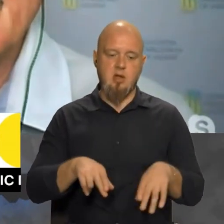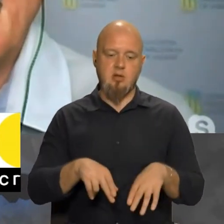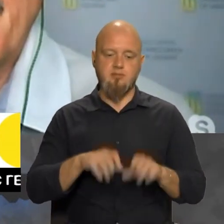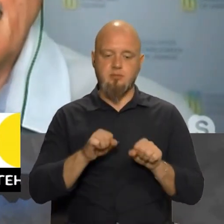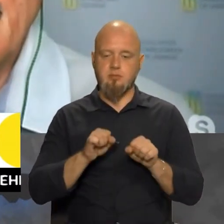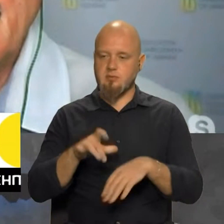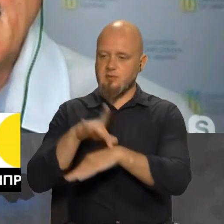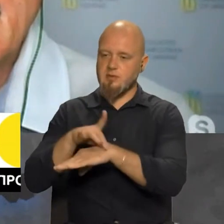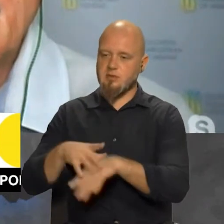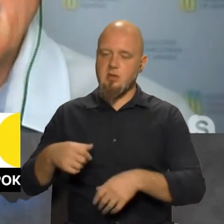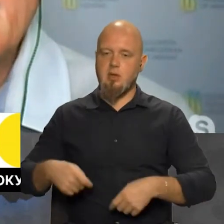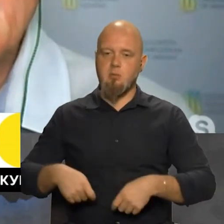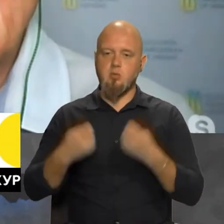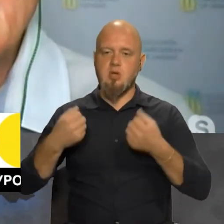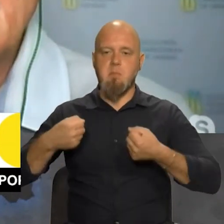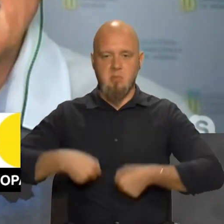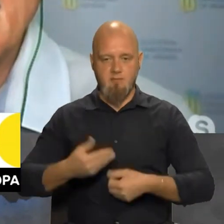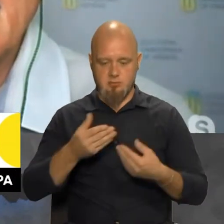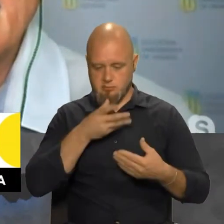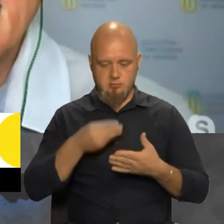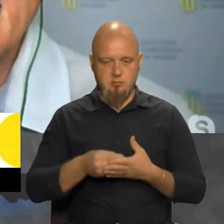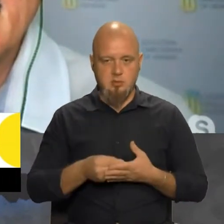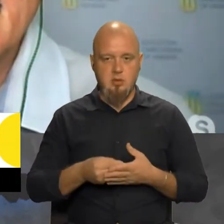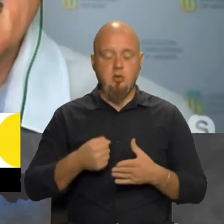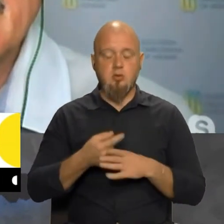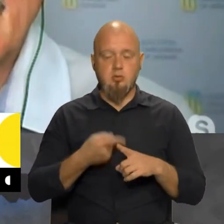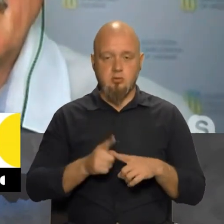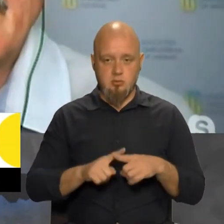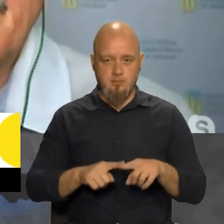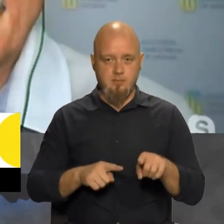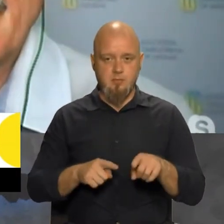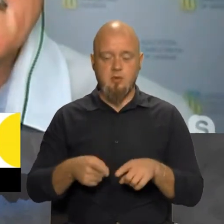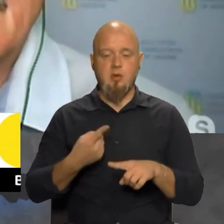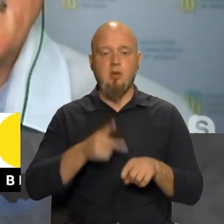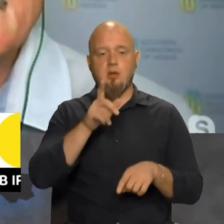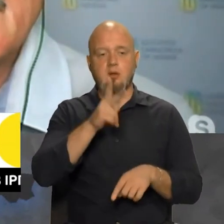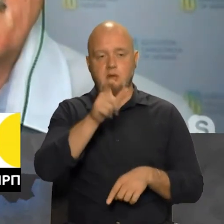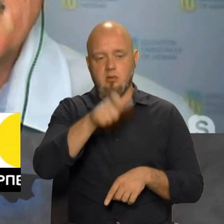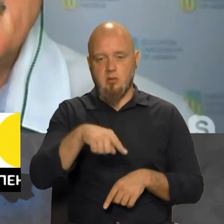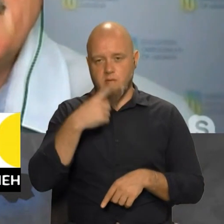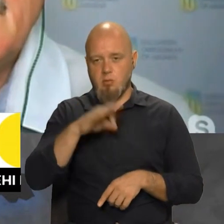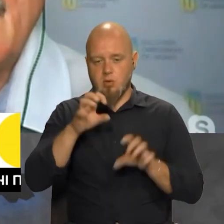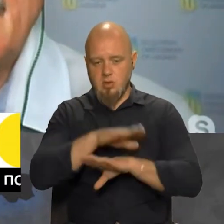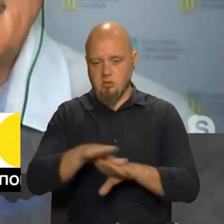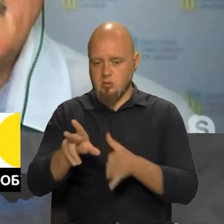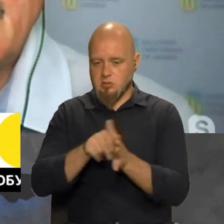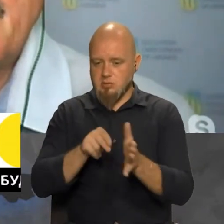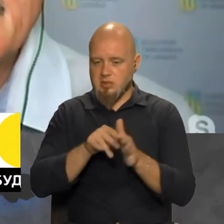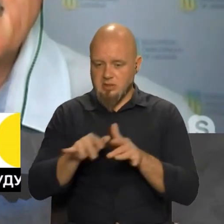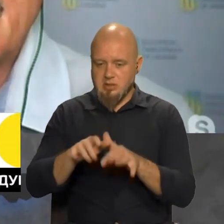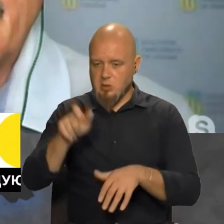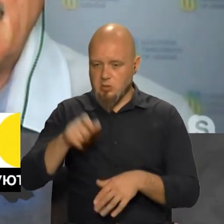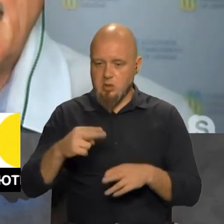фіксації порушення прав. До речі, для тих, хто говорить про незаконність запису дій